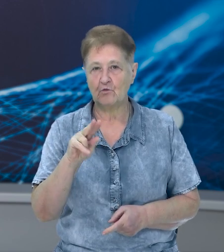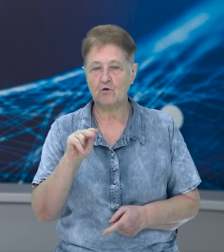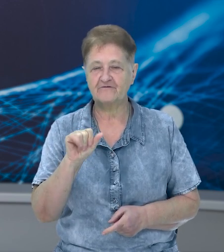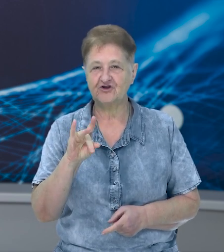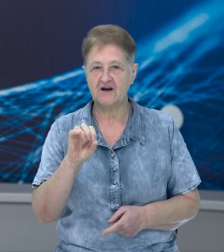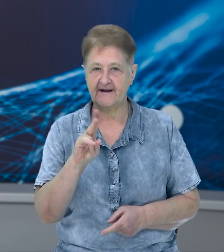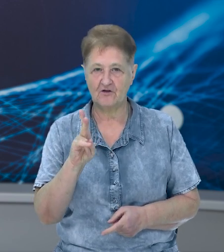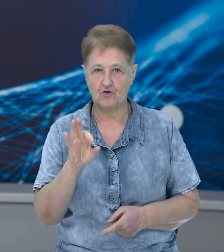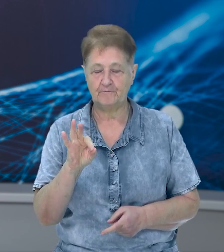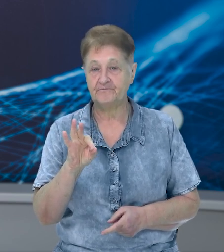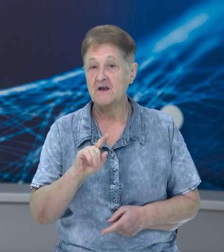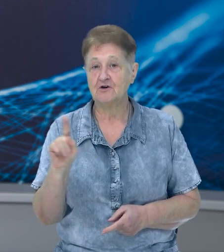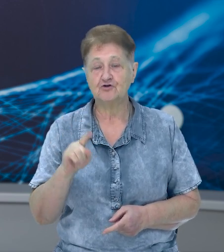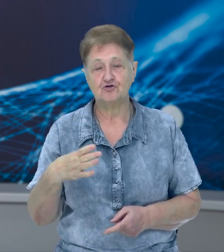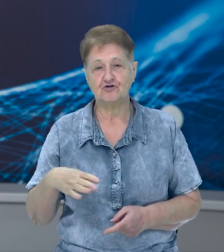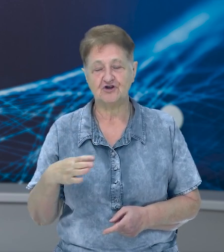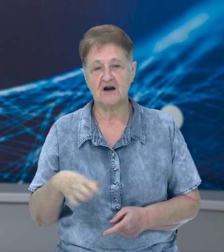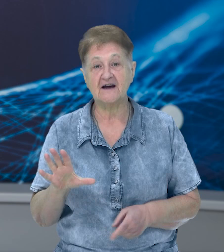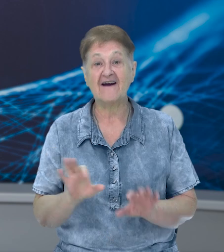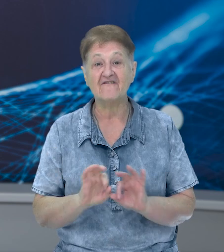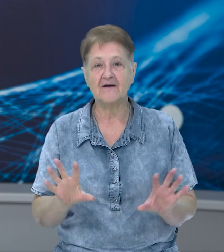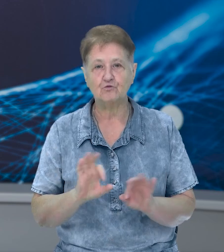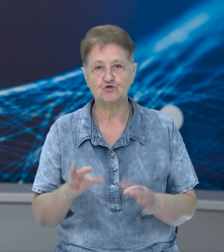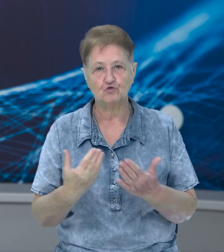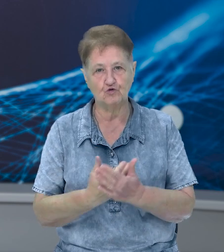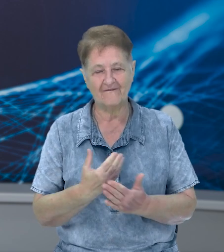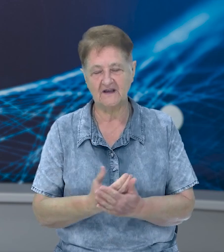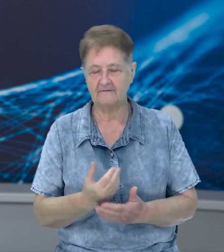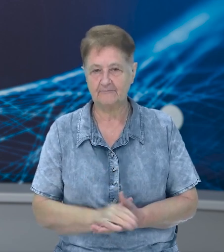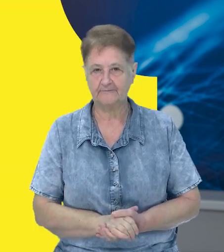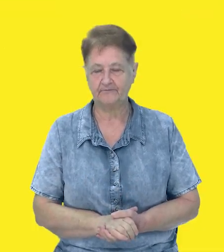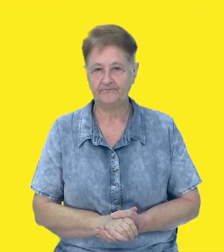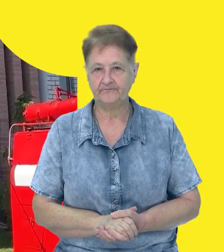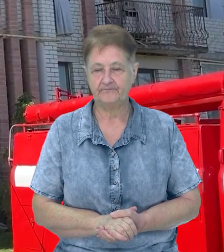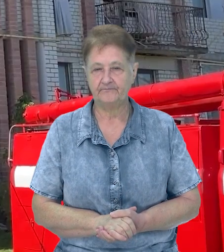Лідія Мовчаренко. Що чекає на вас у випуску новин, дивіться далі.